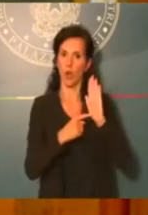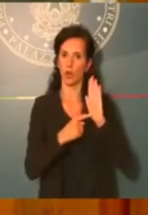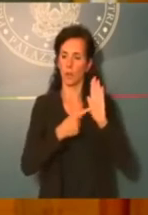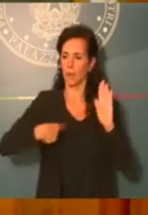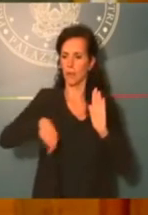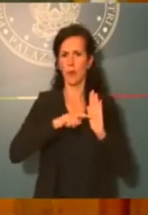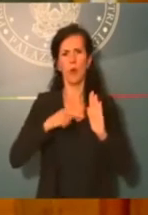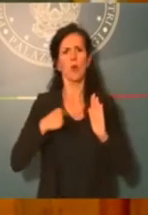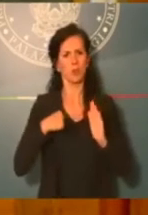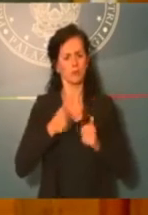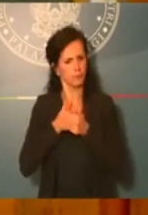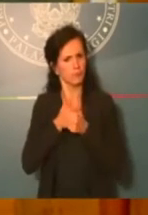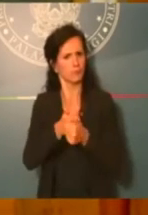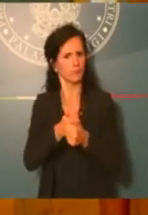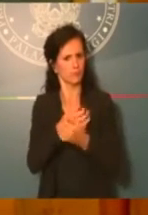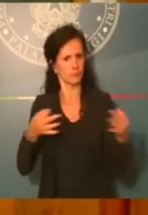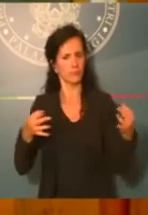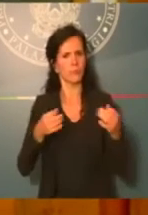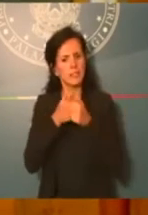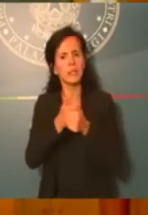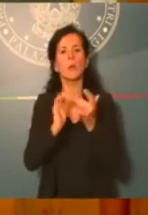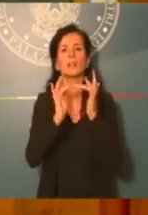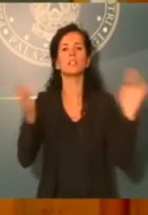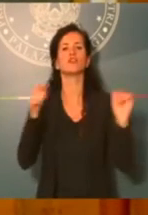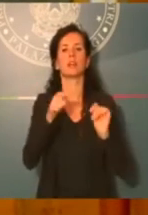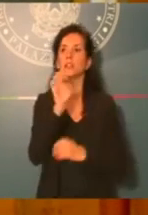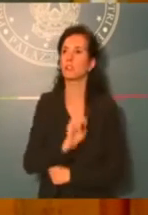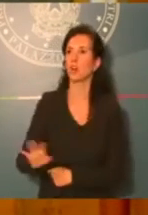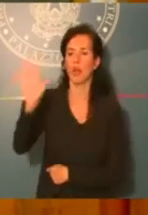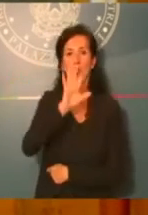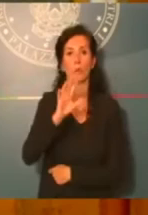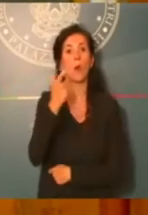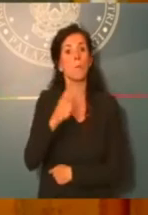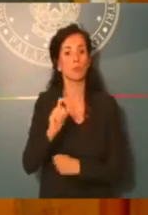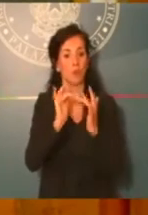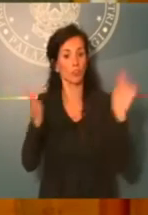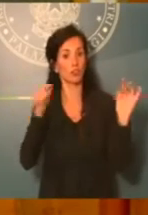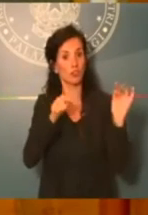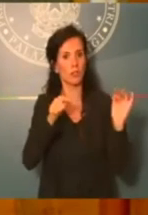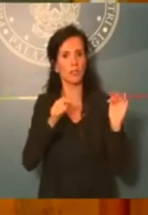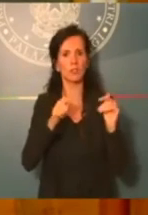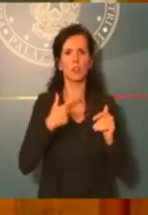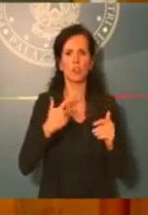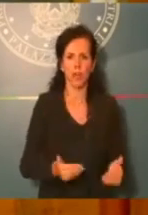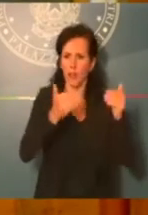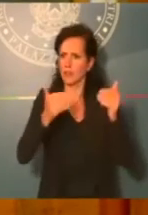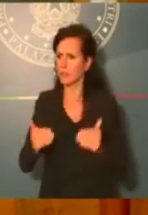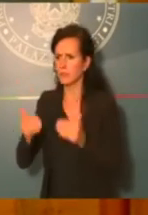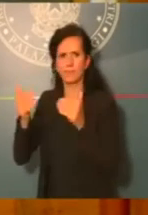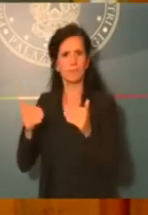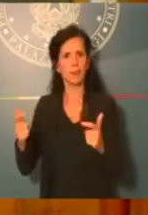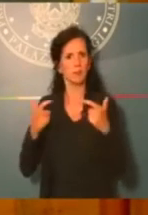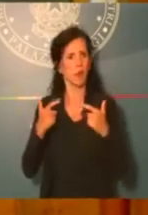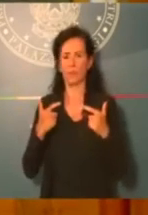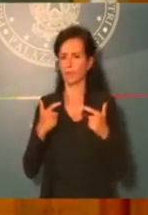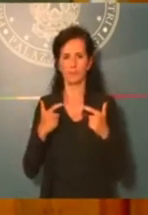digitale europea, perché la digitalizzazione non deve avere confini e il nostro Paese lavora in una strategia